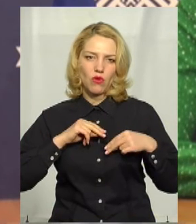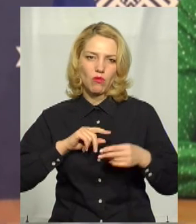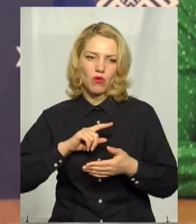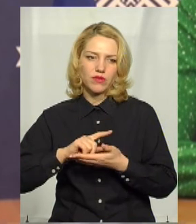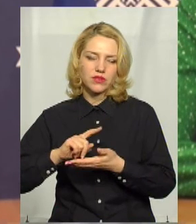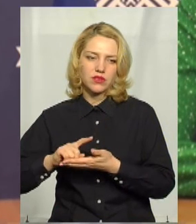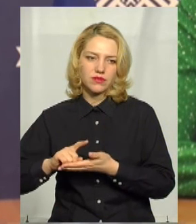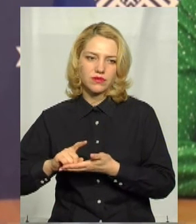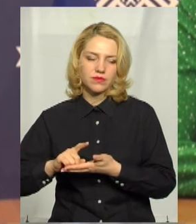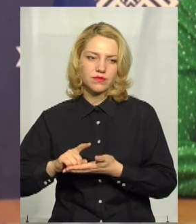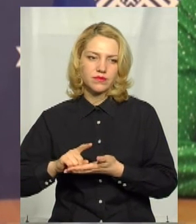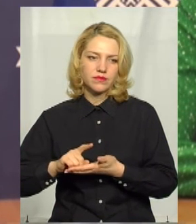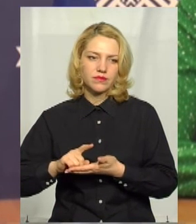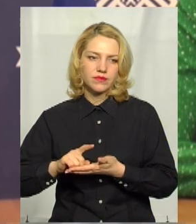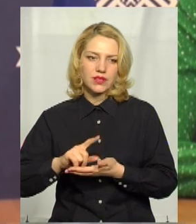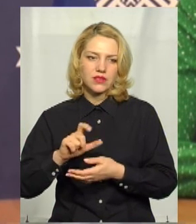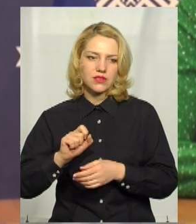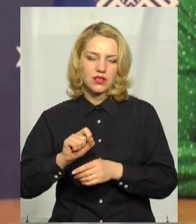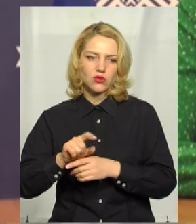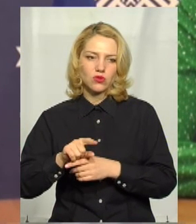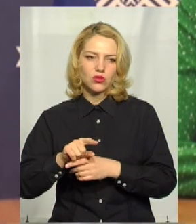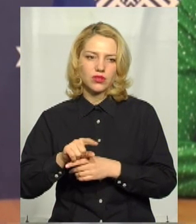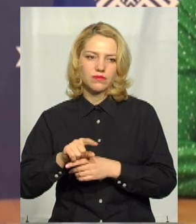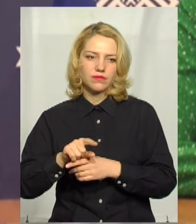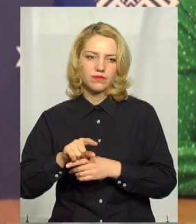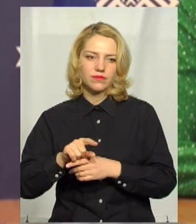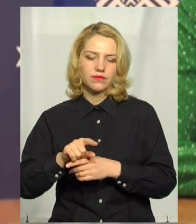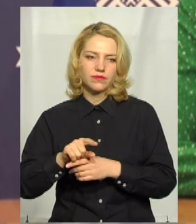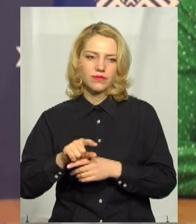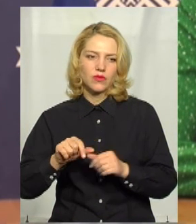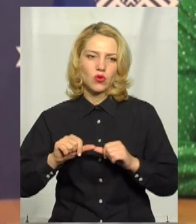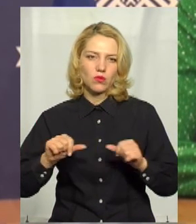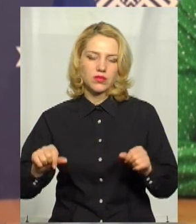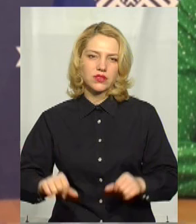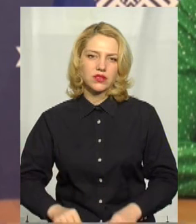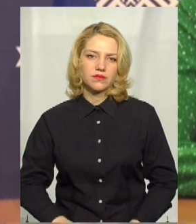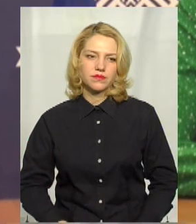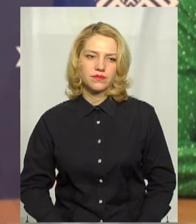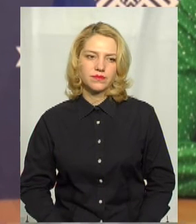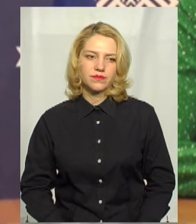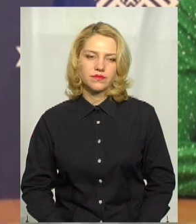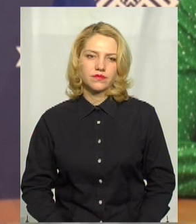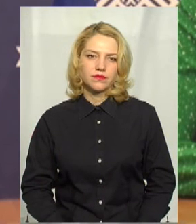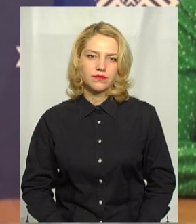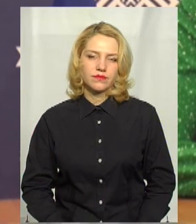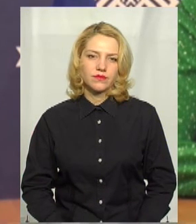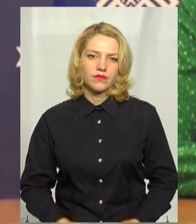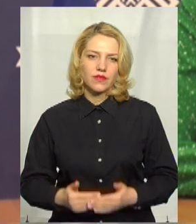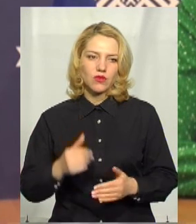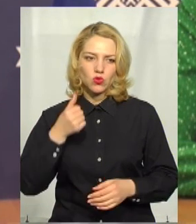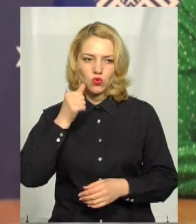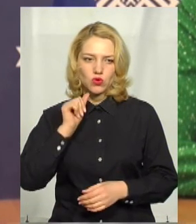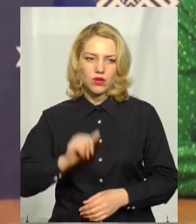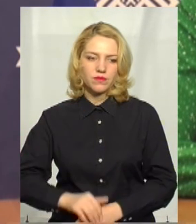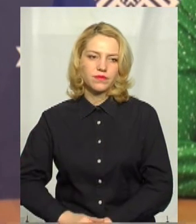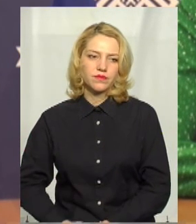опрацьовується за дорученням комісії, яке відбулось вчора. Тобто прості громадяни не зможуть